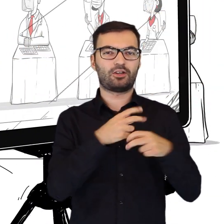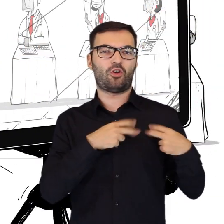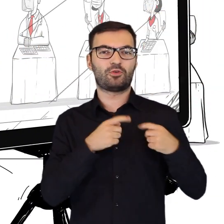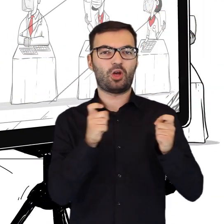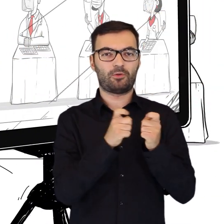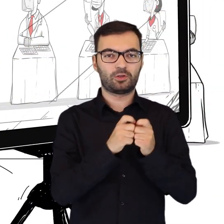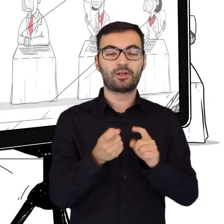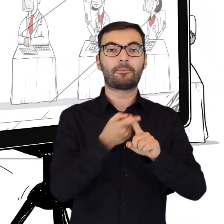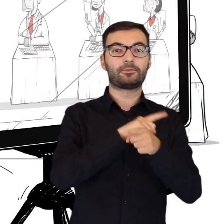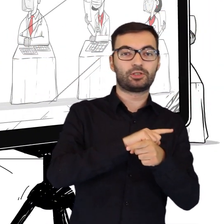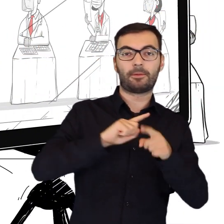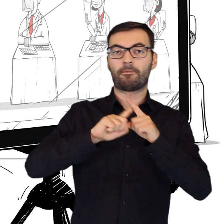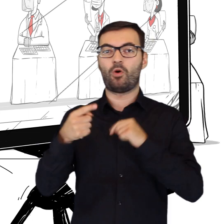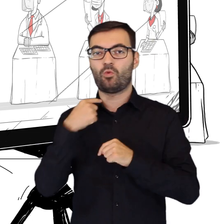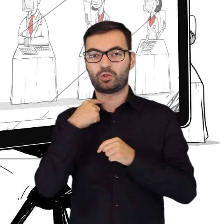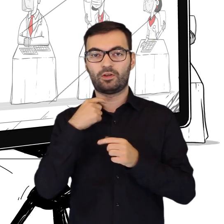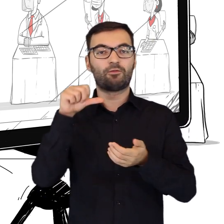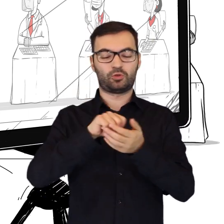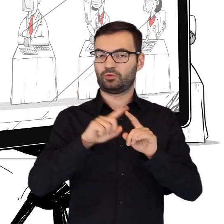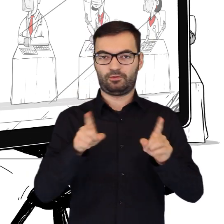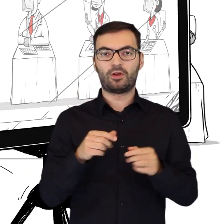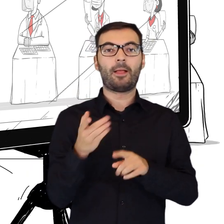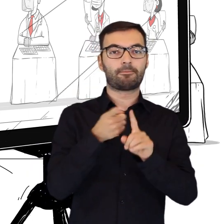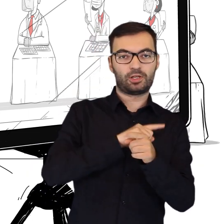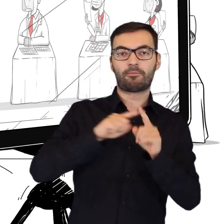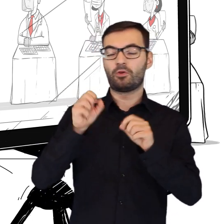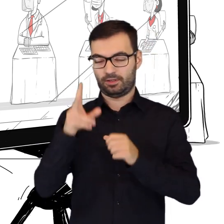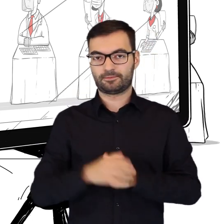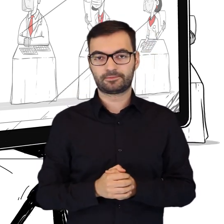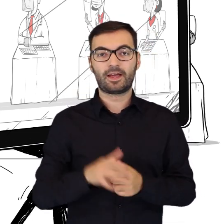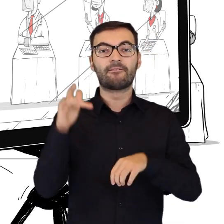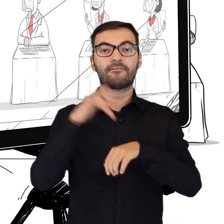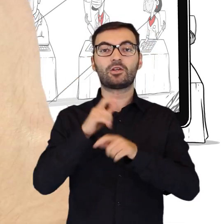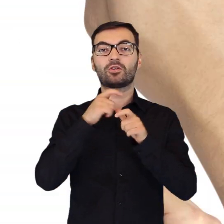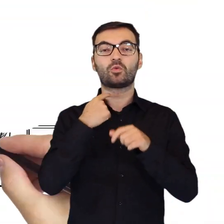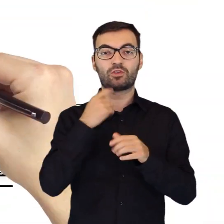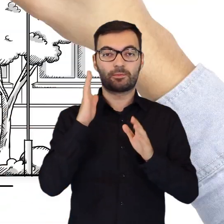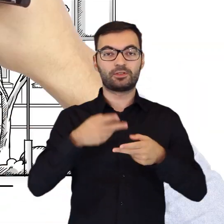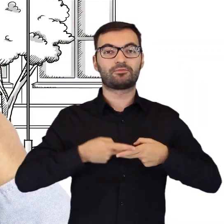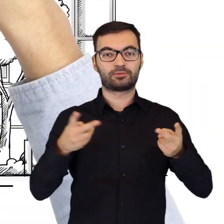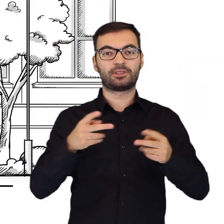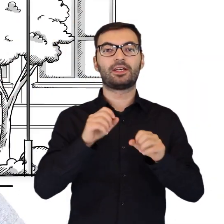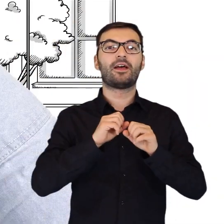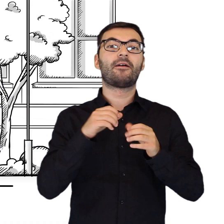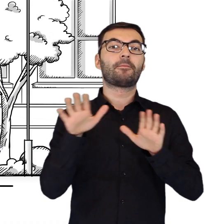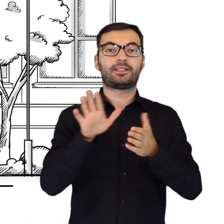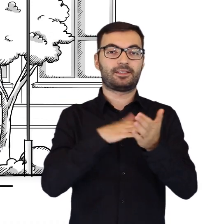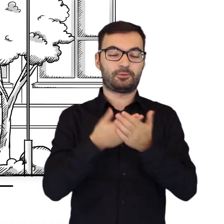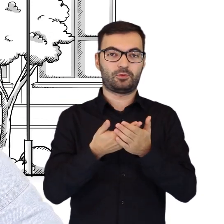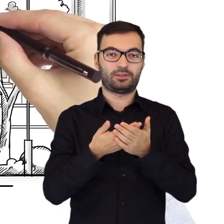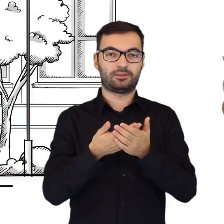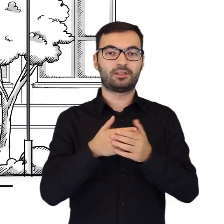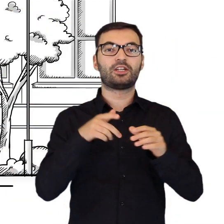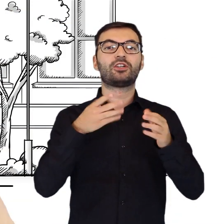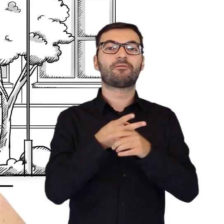oraz inne prace obwodowych komisji wyborczych przed głosowaniem i po jego zakończeniu. Wyniki głosowania zostaną wywieszone w widocznym